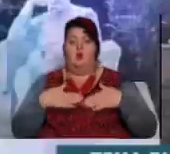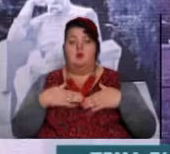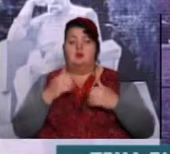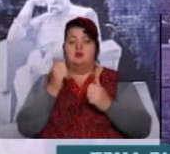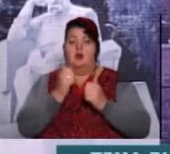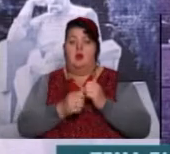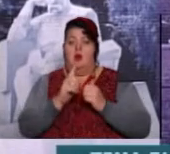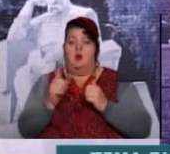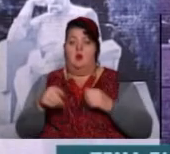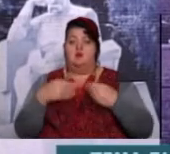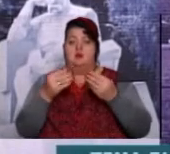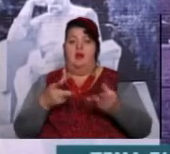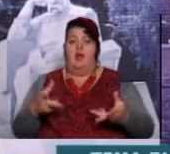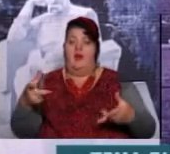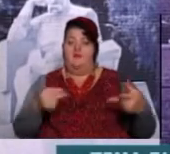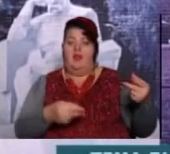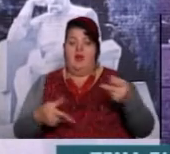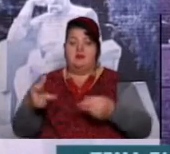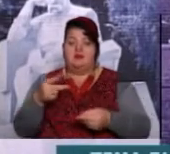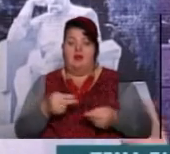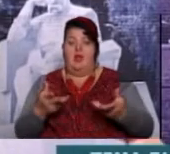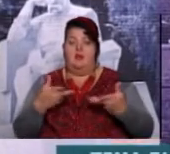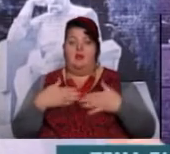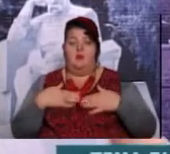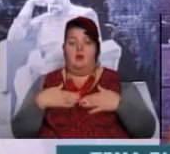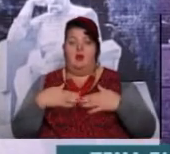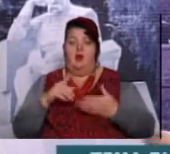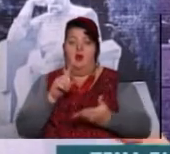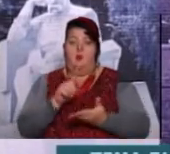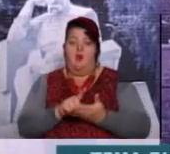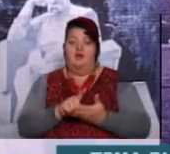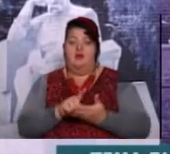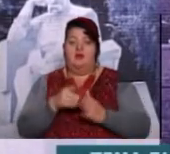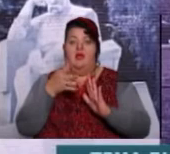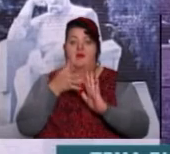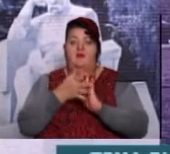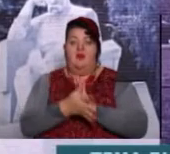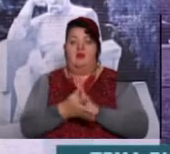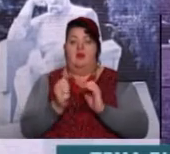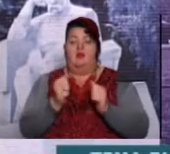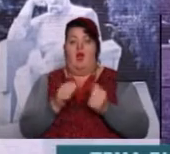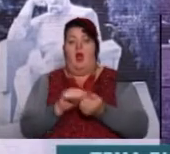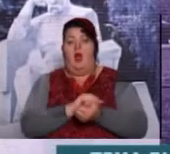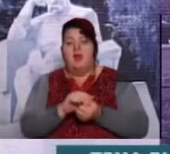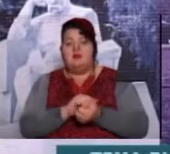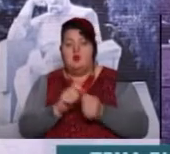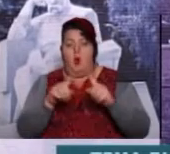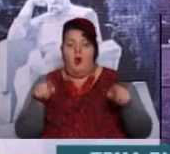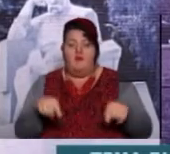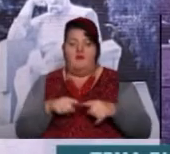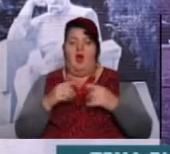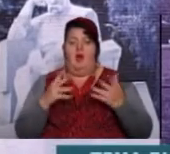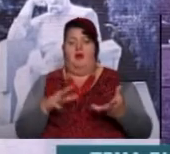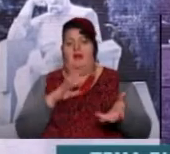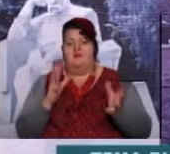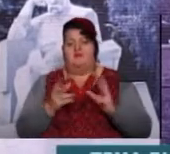здає внески, які ми повинні тратити на канцтовари, на бумагу, ну